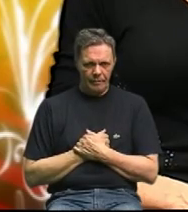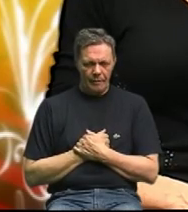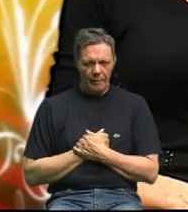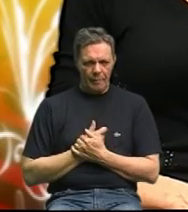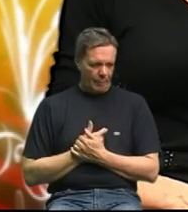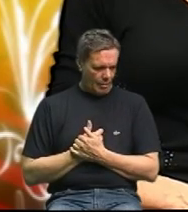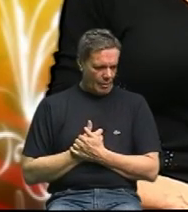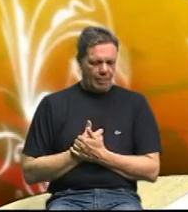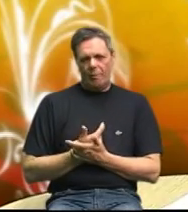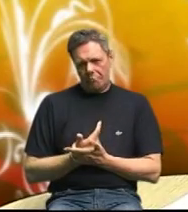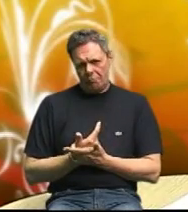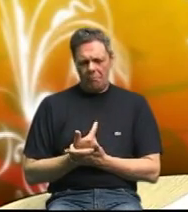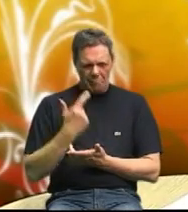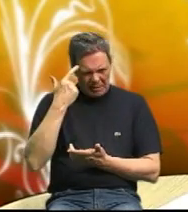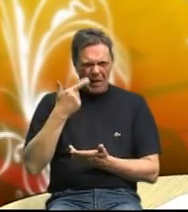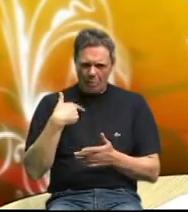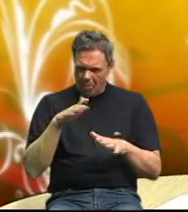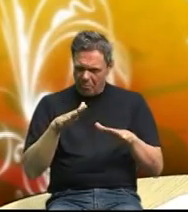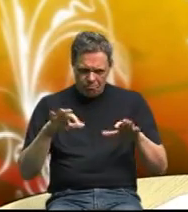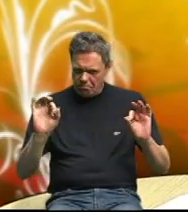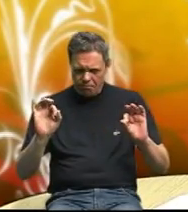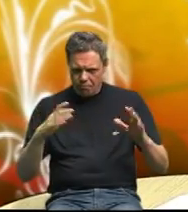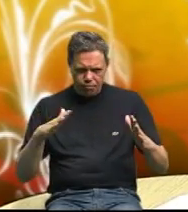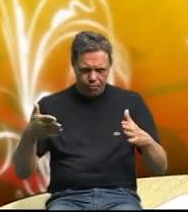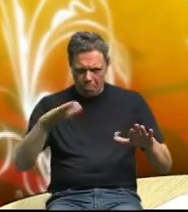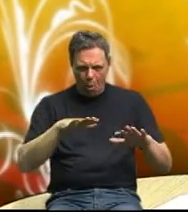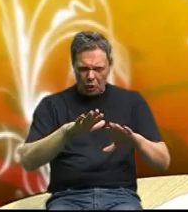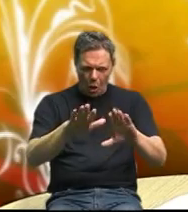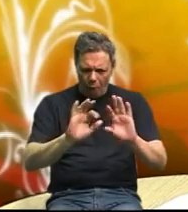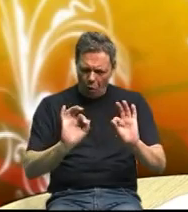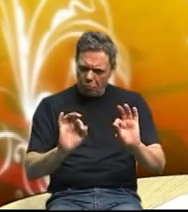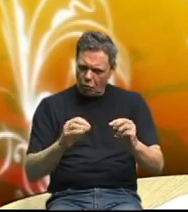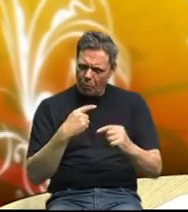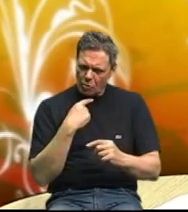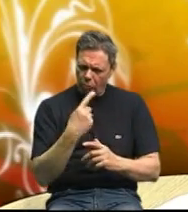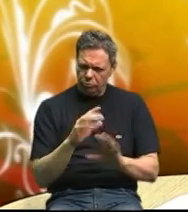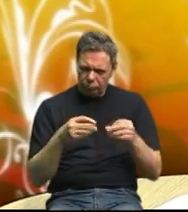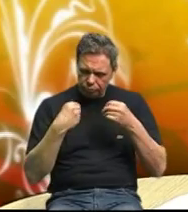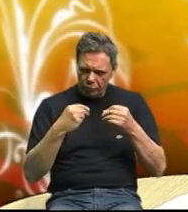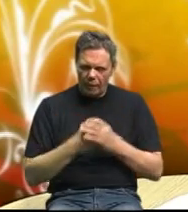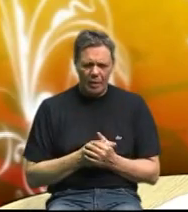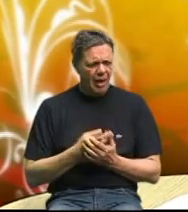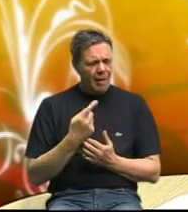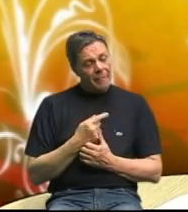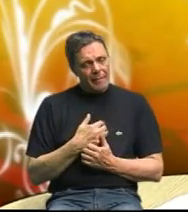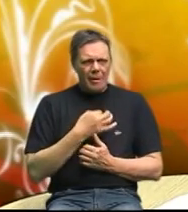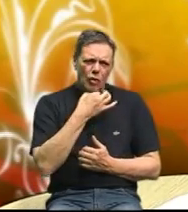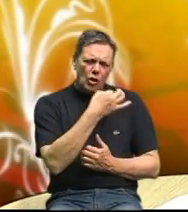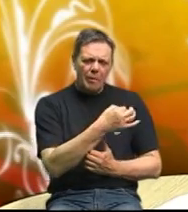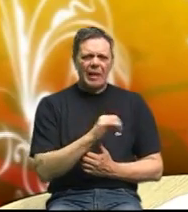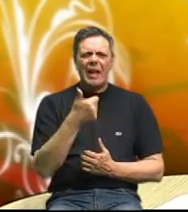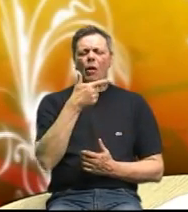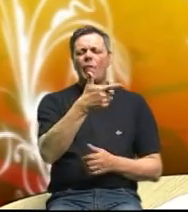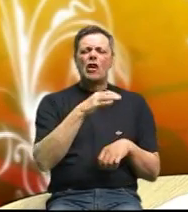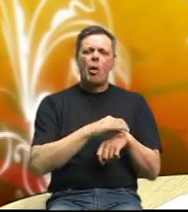čini da smo mi malo to pokrili što se tiče ali recimo je li kod vas u vašu ambulantu dolaze